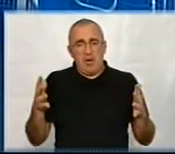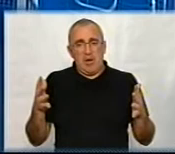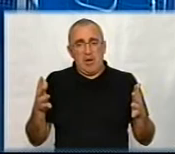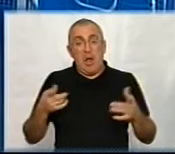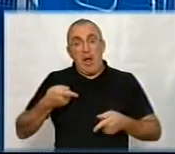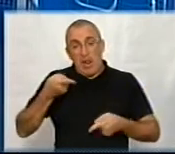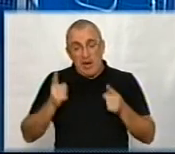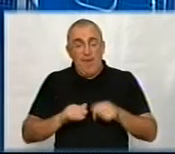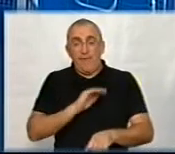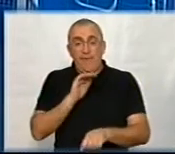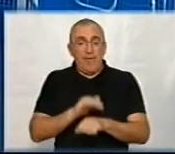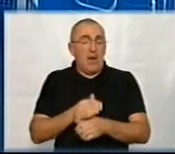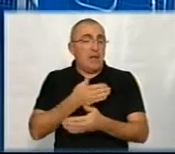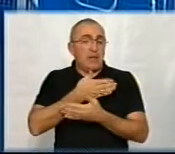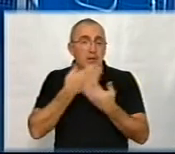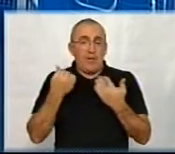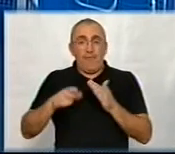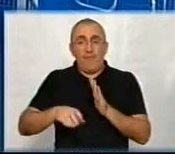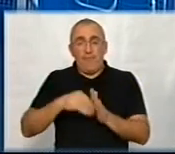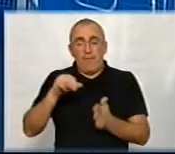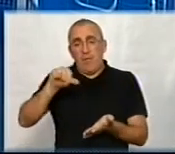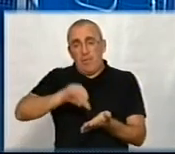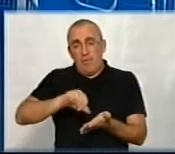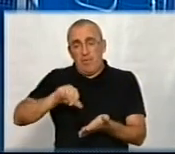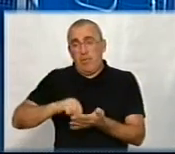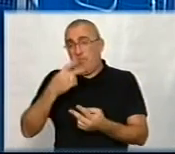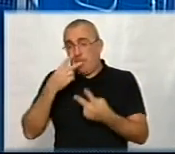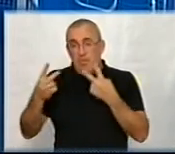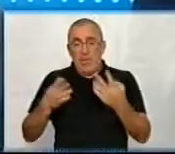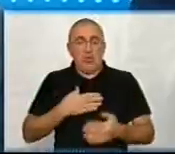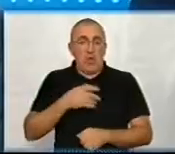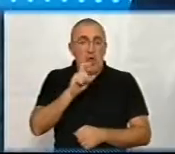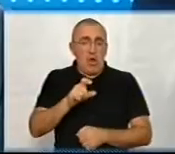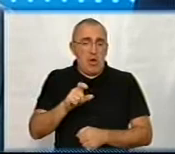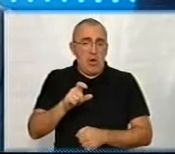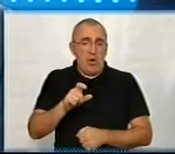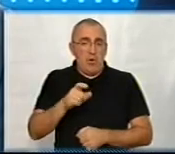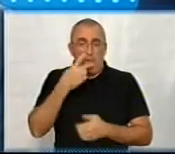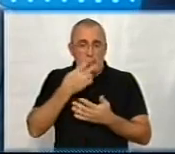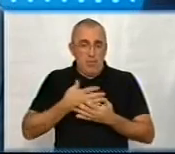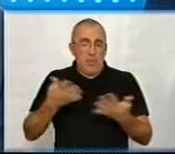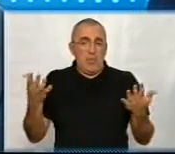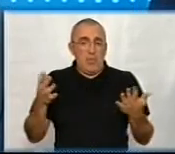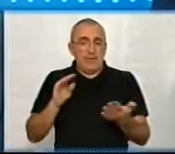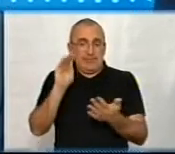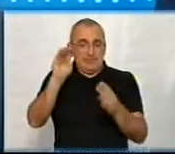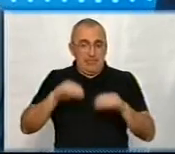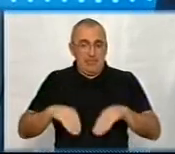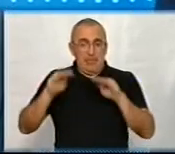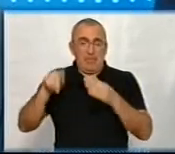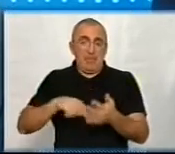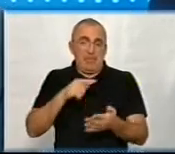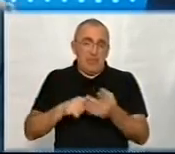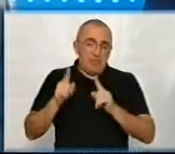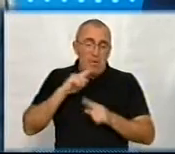реально, фактично, немає, в виборах приймають, от подивіться на наші вже опубліковані списки, там, в міську